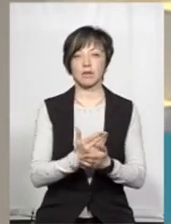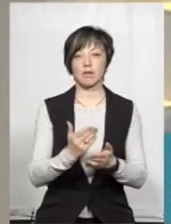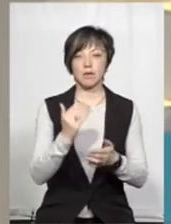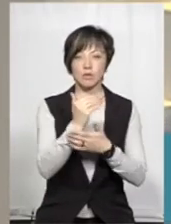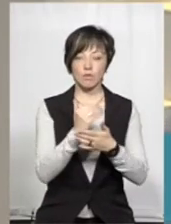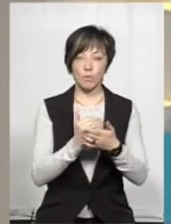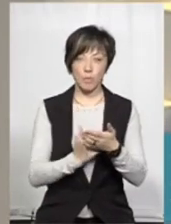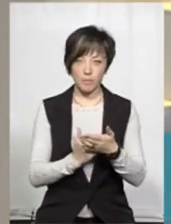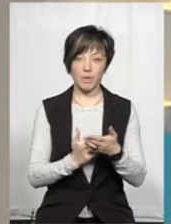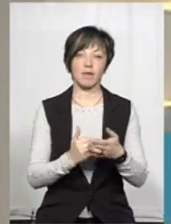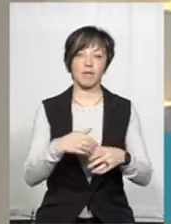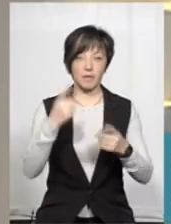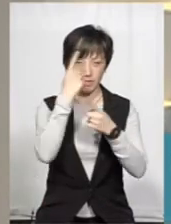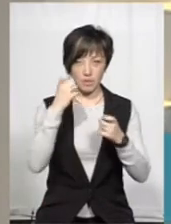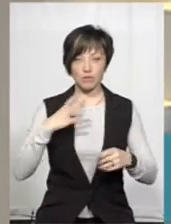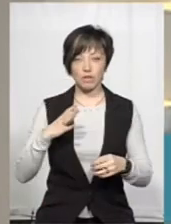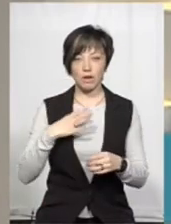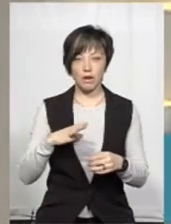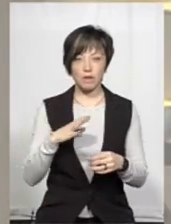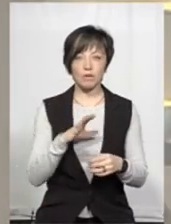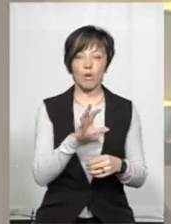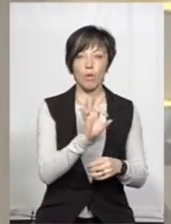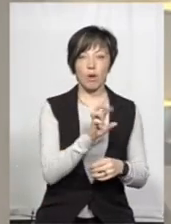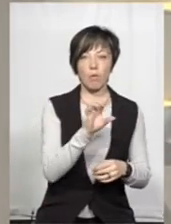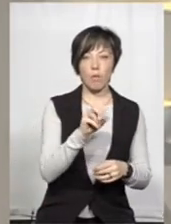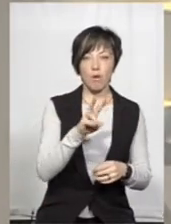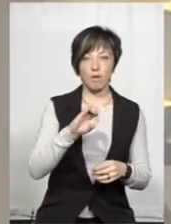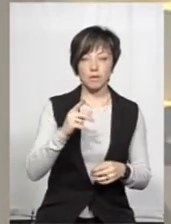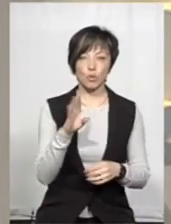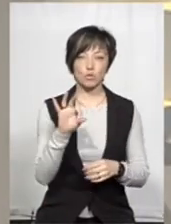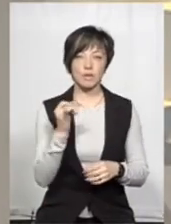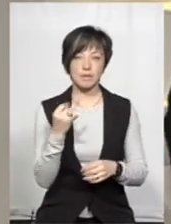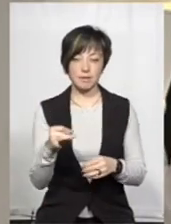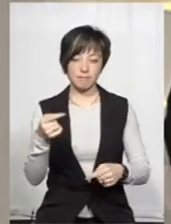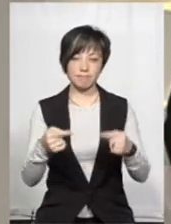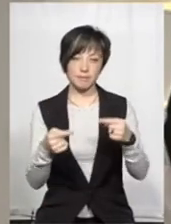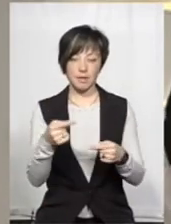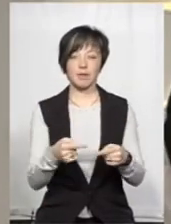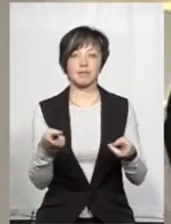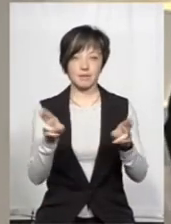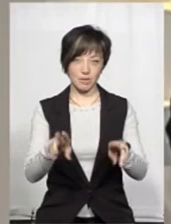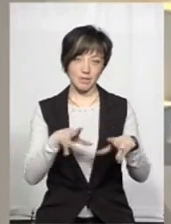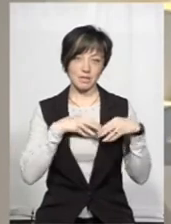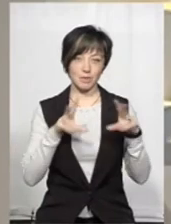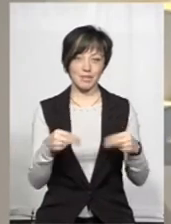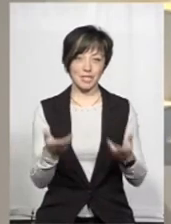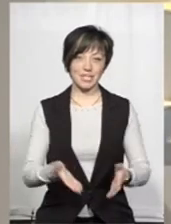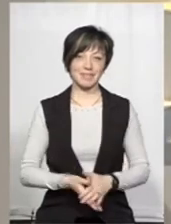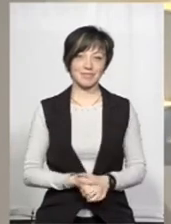«Зборотній відлік» на Суспільному в ефірі чекають на Ольгу Богомолець та Руслана Кошулинського. Не перемикайте і нехай щастить.